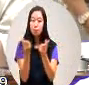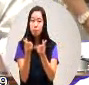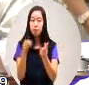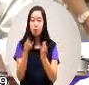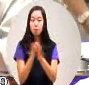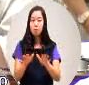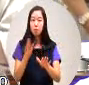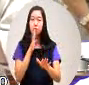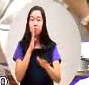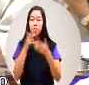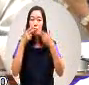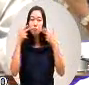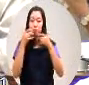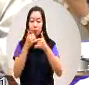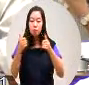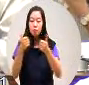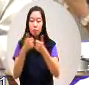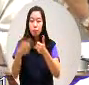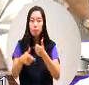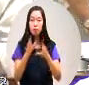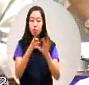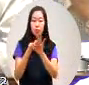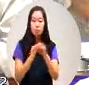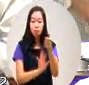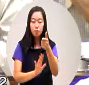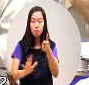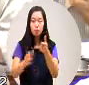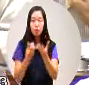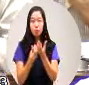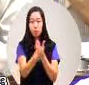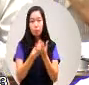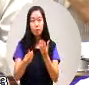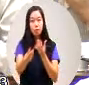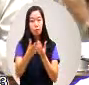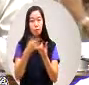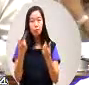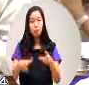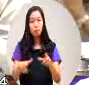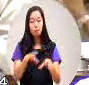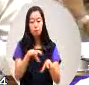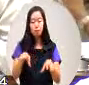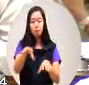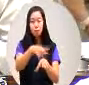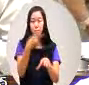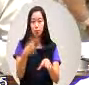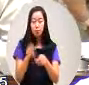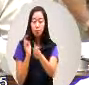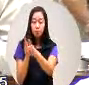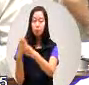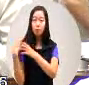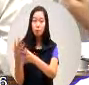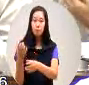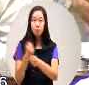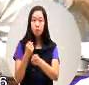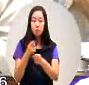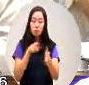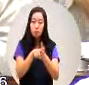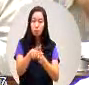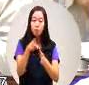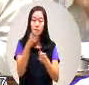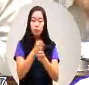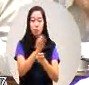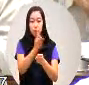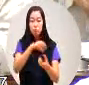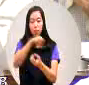如果今天是原民会提案或者说相关部会提案我们再拨给这些单位那再由这些单位他再去委托或者说他直接如何